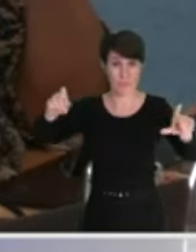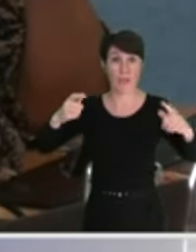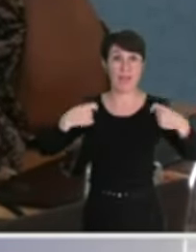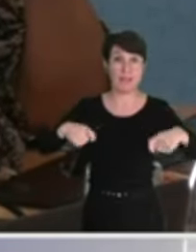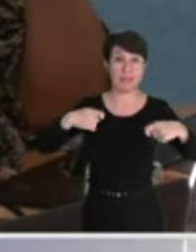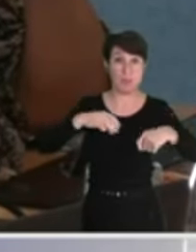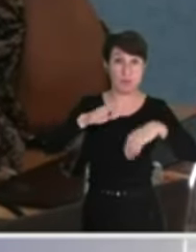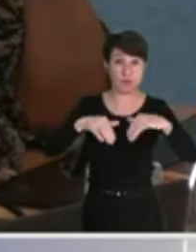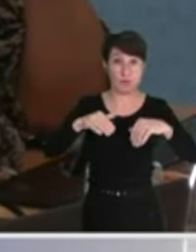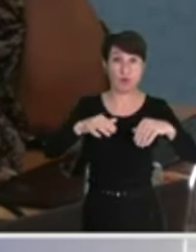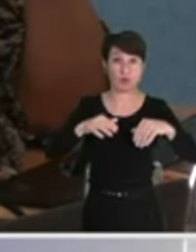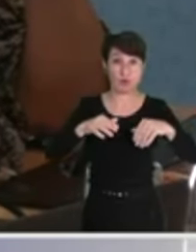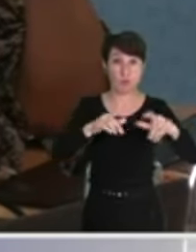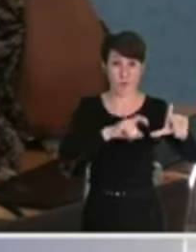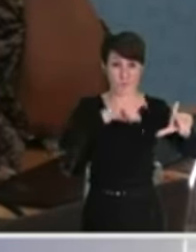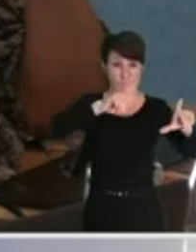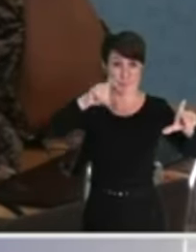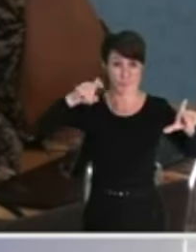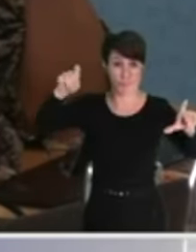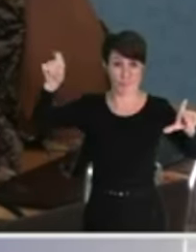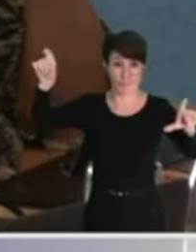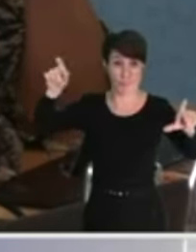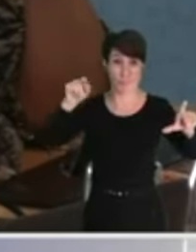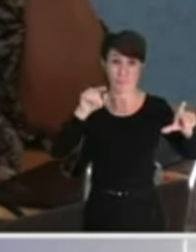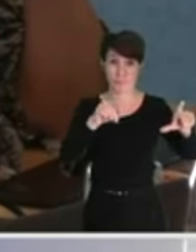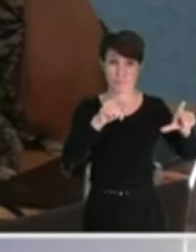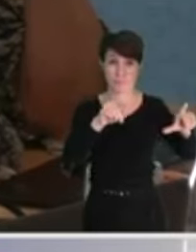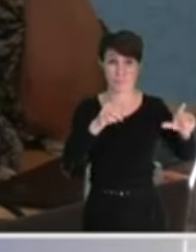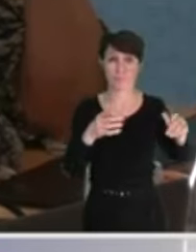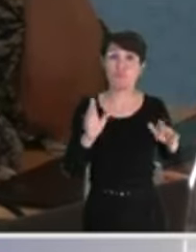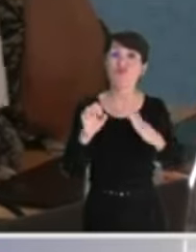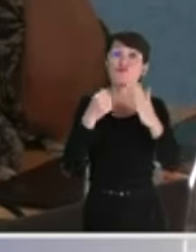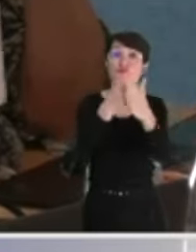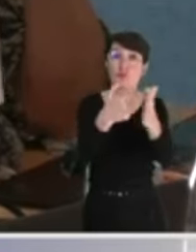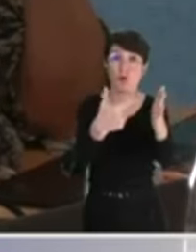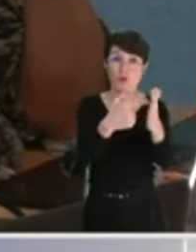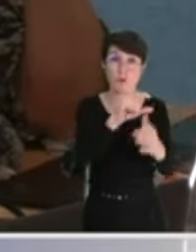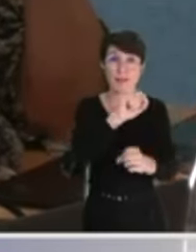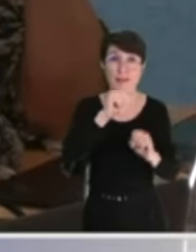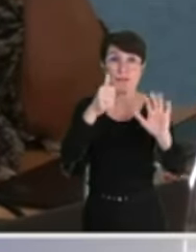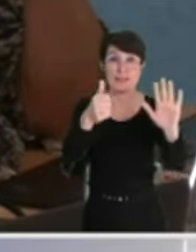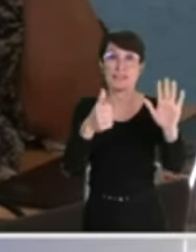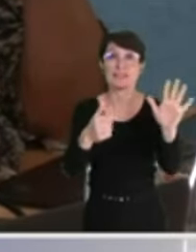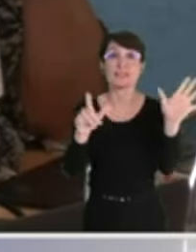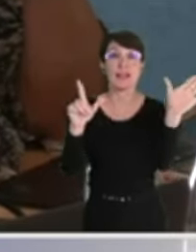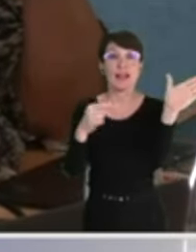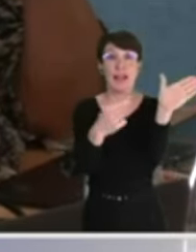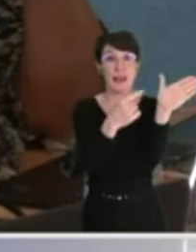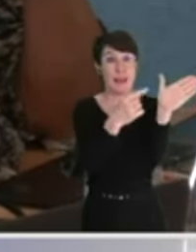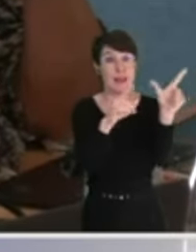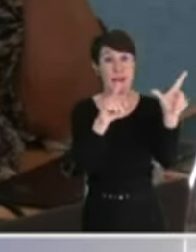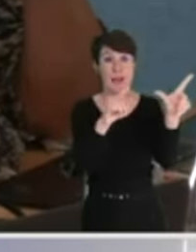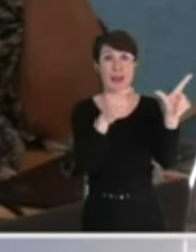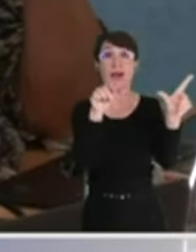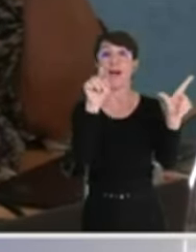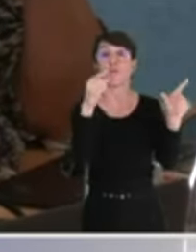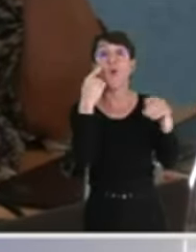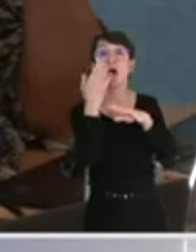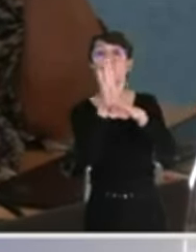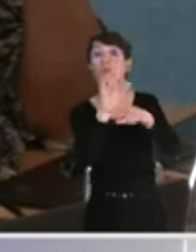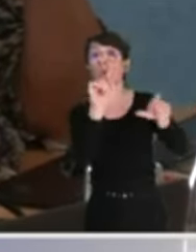2026 tirées des comptes administratifs. Sur mon doigt gauche, vous avez l'année